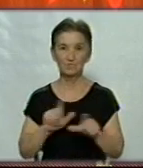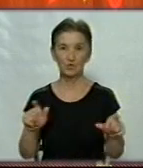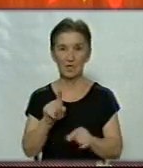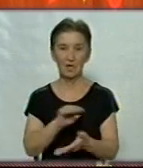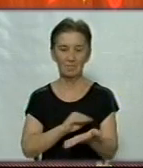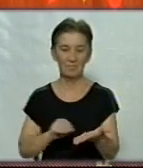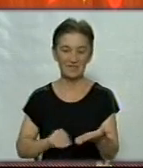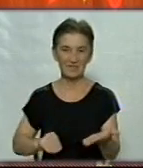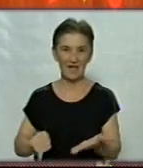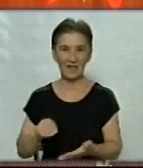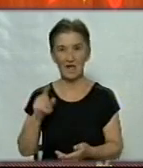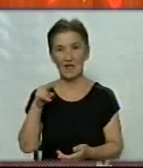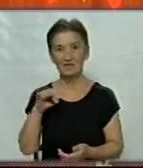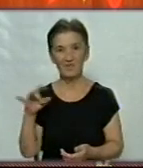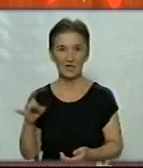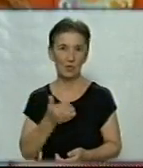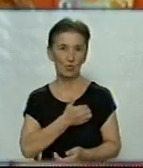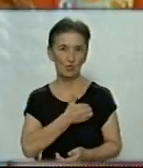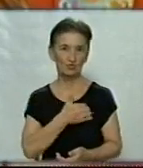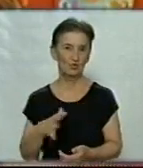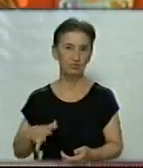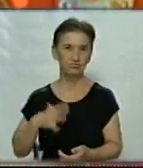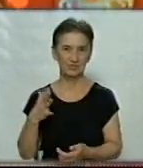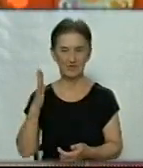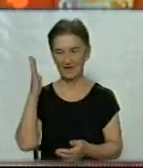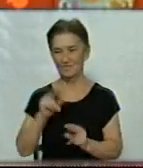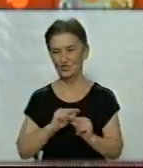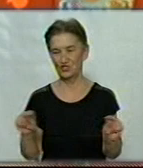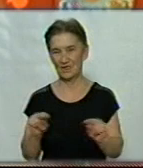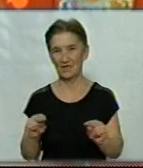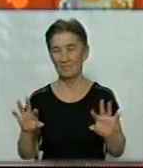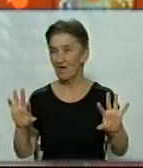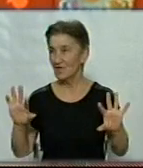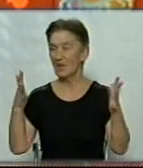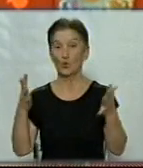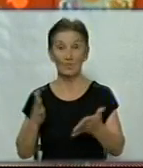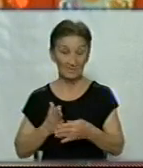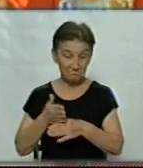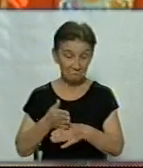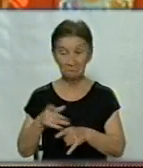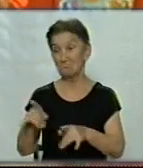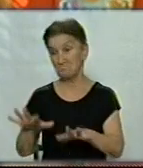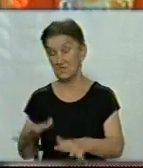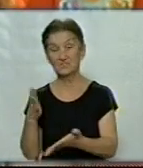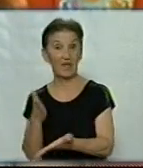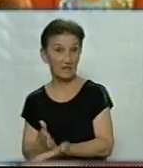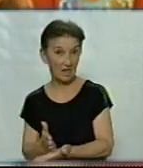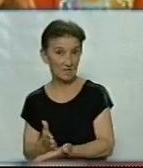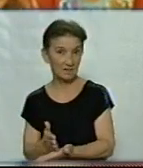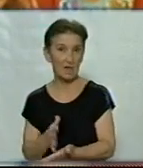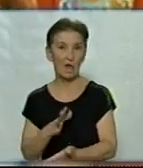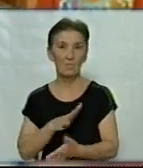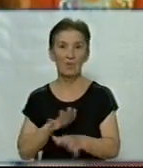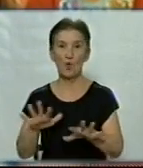твір і написала, що хочу стати вчителем. Випадково зайшла, тут є місце, було місце